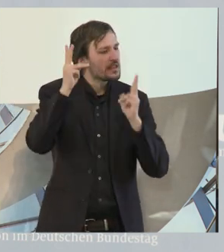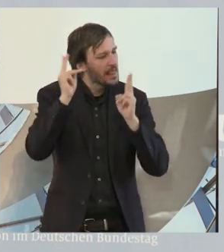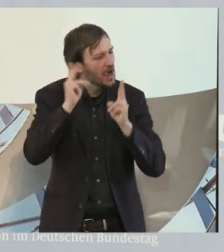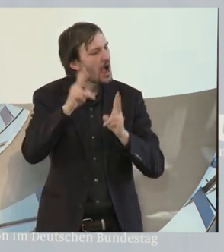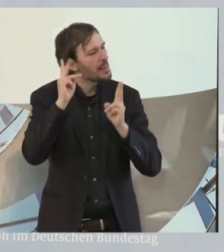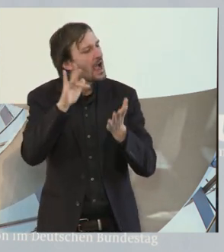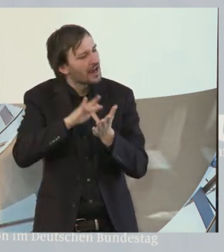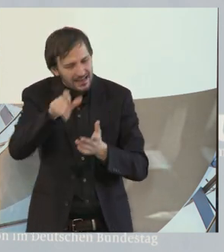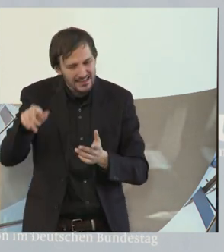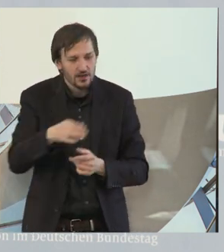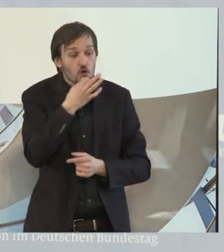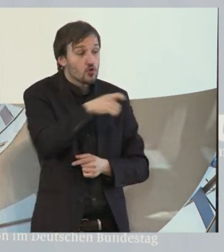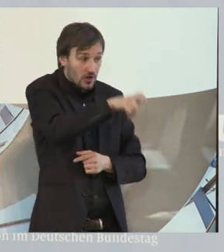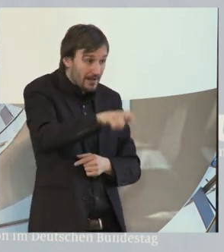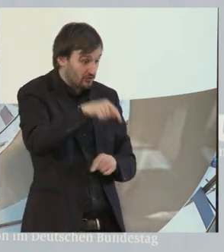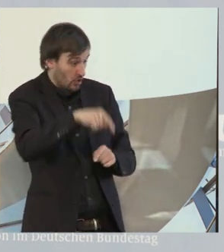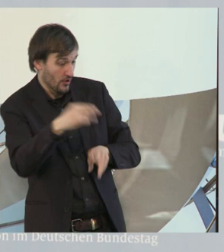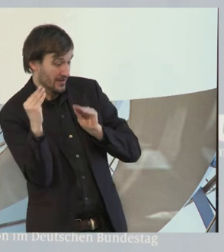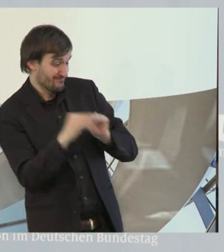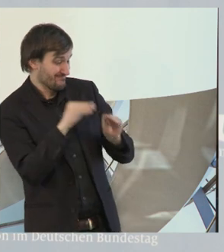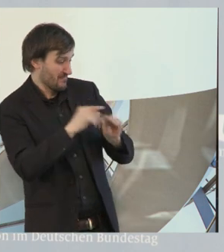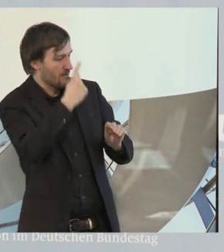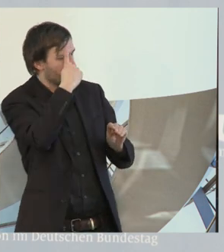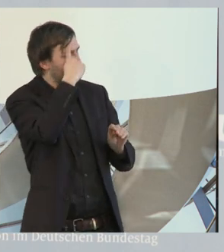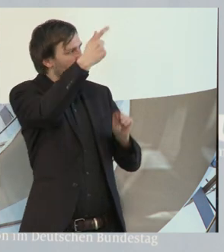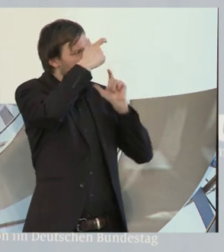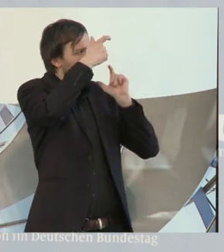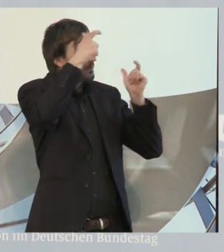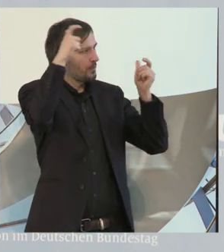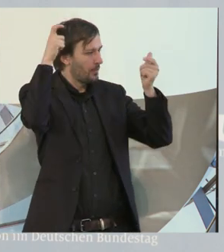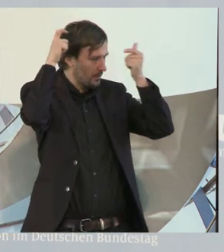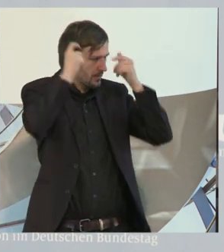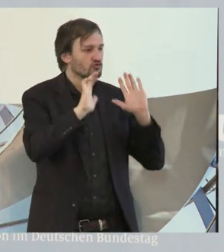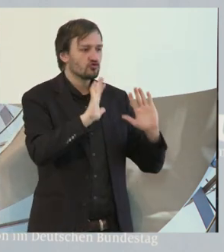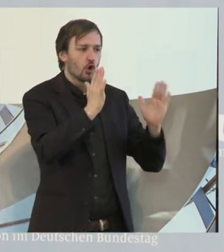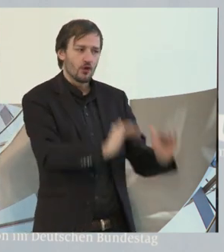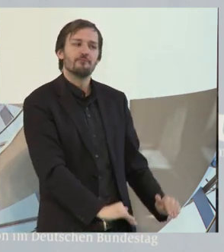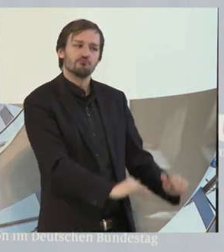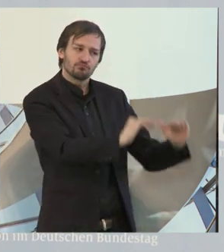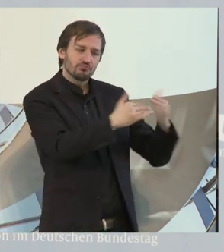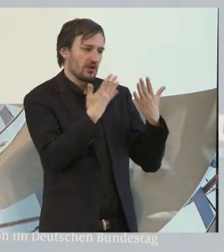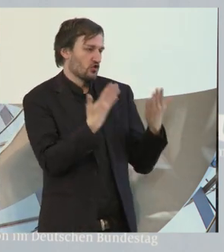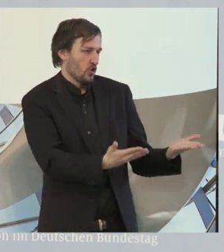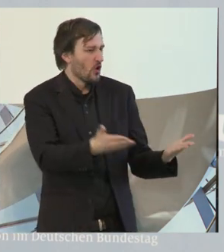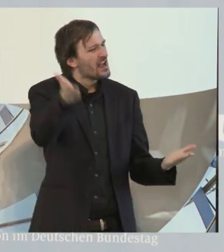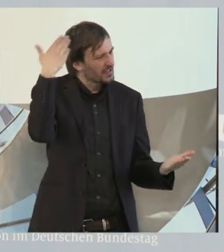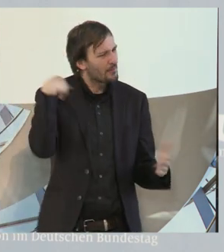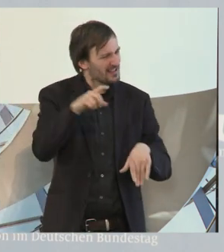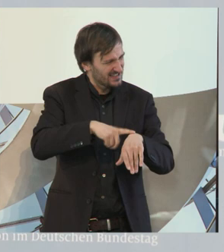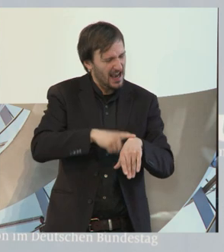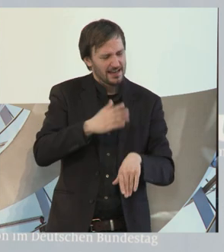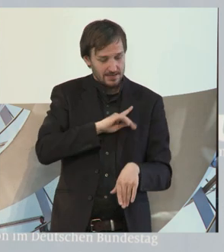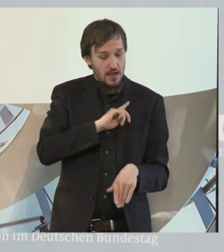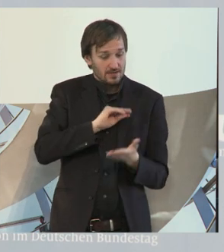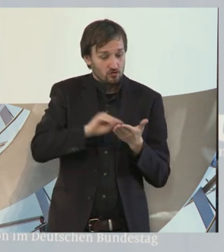dafür sorgen, dass die jungen Menschen heute mit einem anderen Bewusstsein aufwachsen. Wir haben das zu meiner Zeit in der Schule,